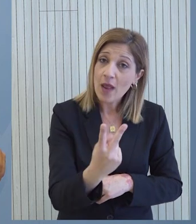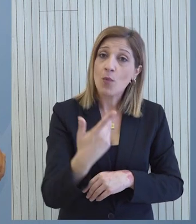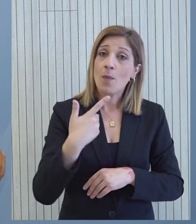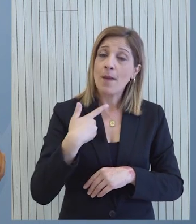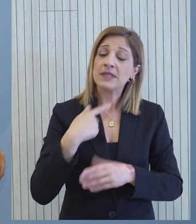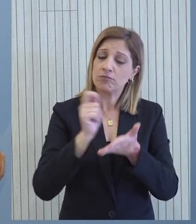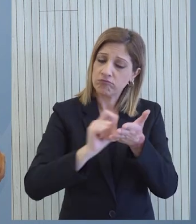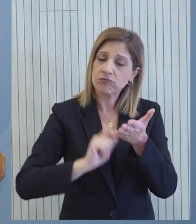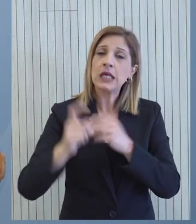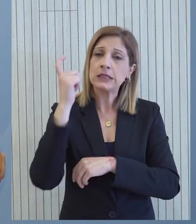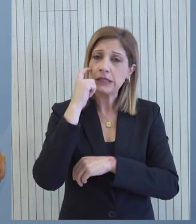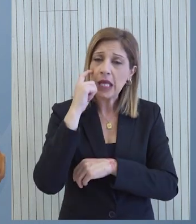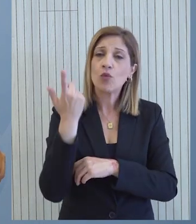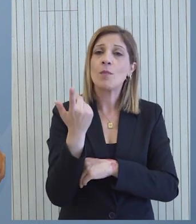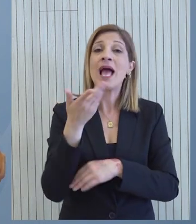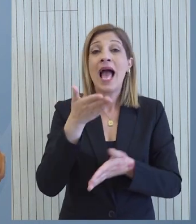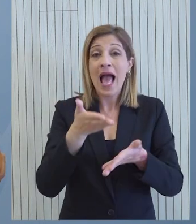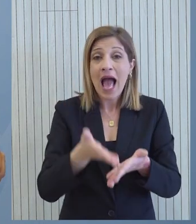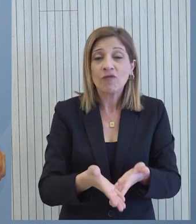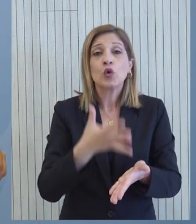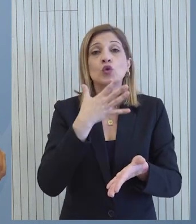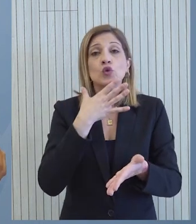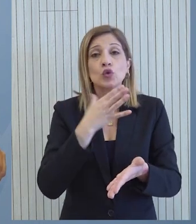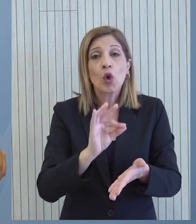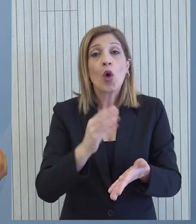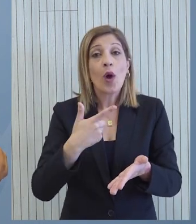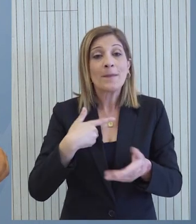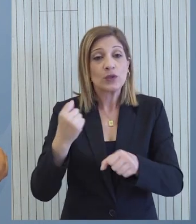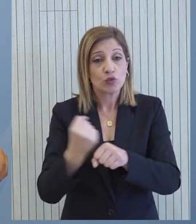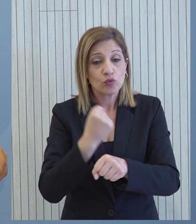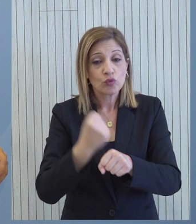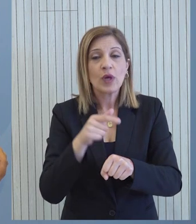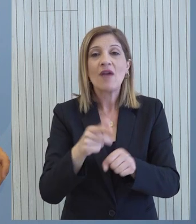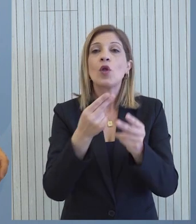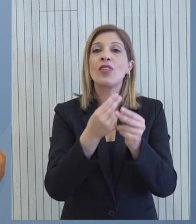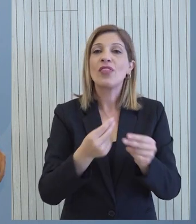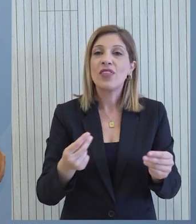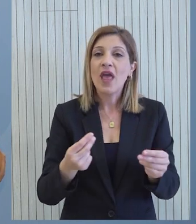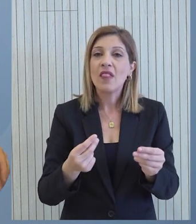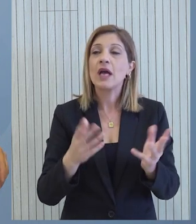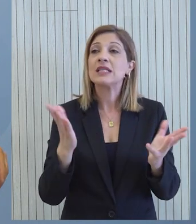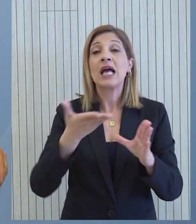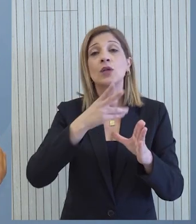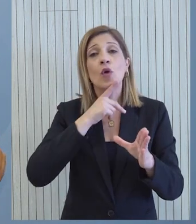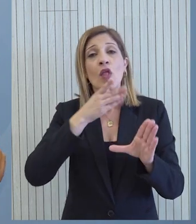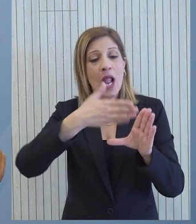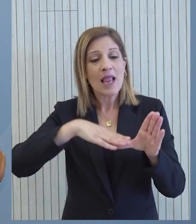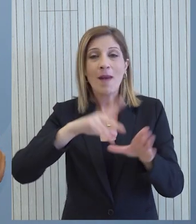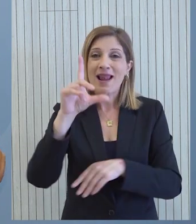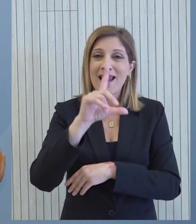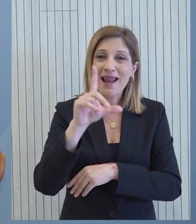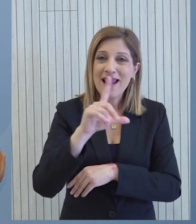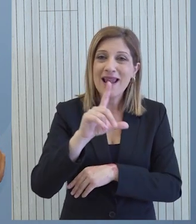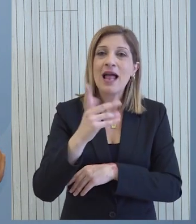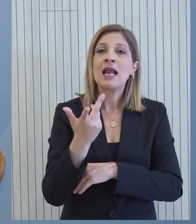οποίο έχουμε σημειώσει Είναι άλλωστε και αυτός και ο λόγος που έχουμε ενεργοποιήσει αυτή την διαδικασία στην περίπτωση του Λιμανιού και της Μαρίνας Λάρνακας